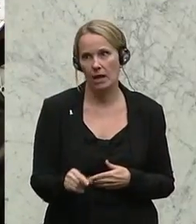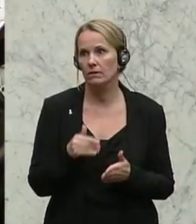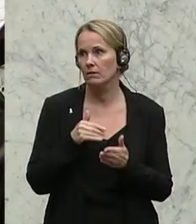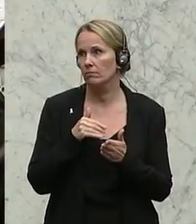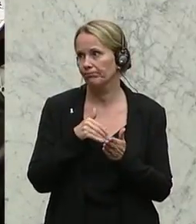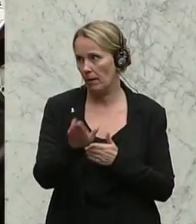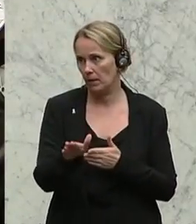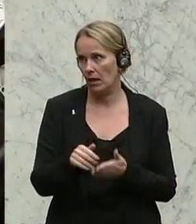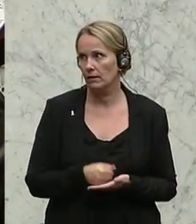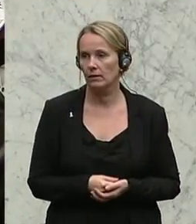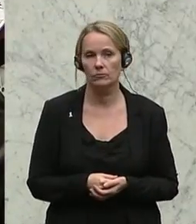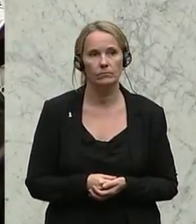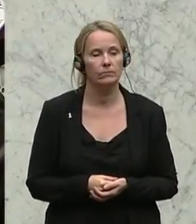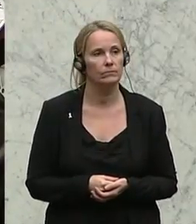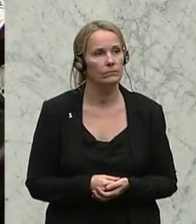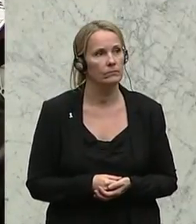Der Antrag ist abgelehnt.